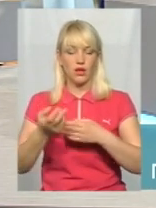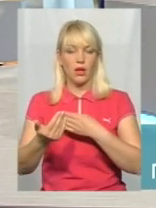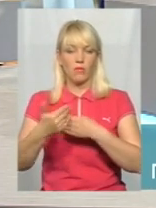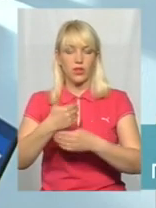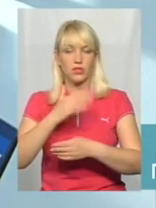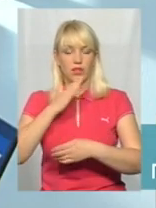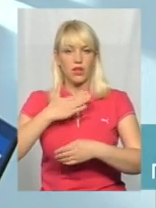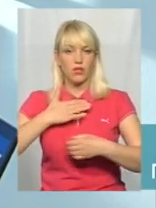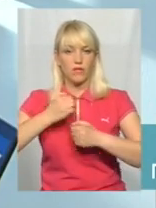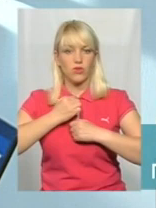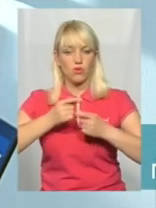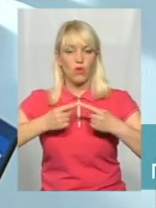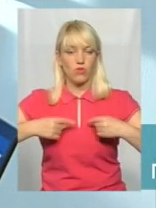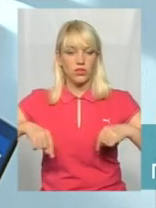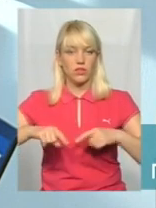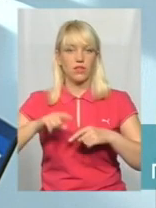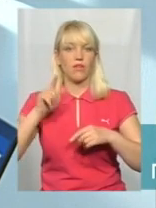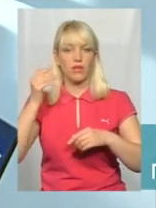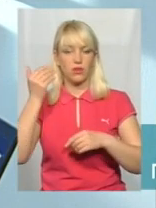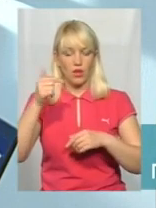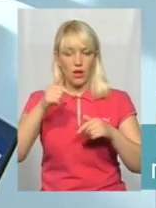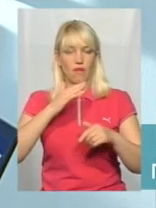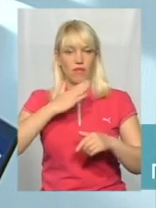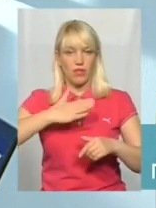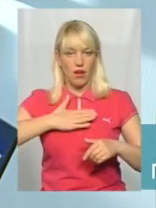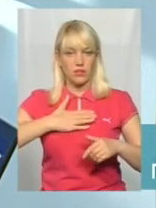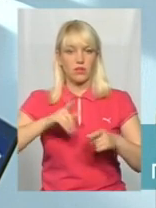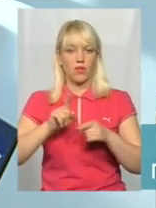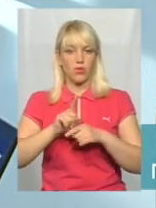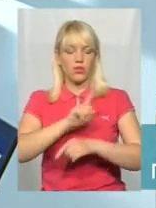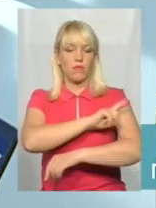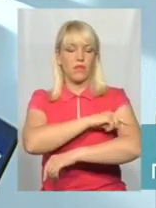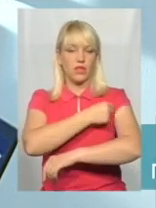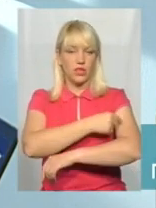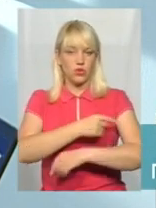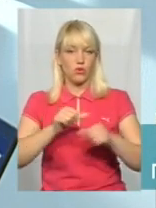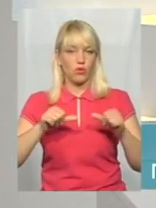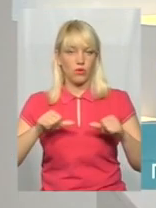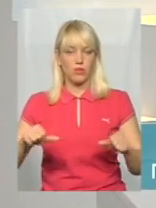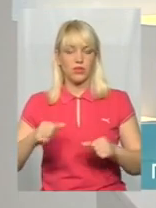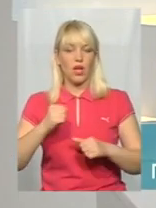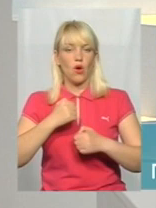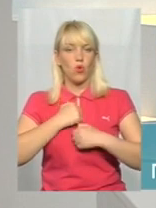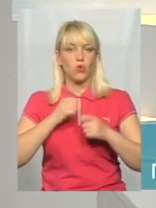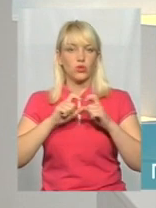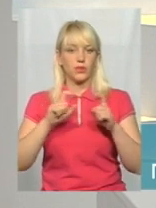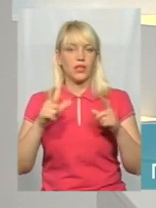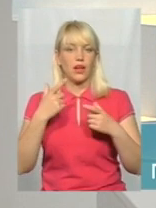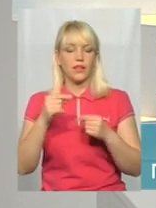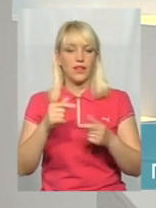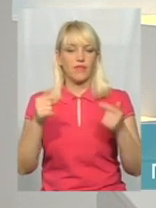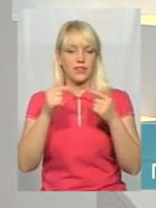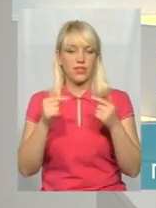військову частину, вони проходять військово-лікарську комісію безпосередньо в нашому хмельницькому шпиталі. Де визначається їх придатність по здоров'ю до